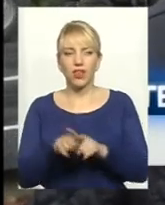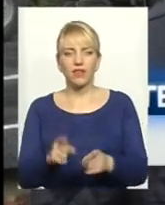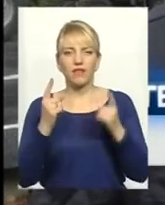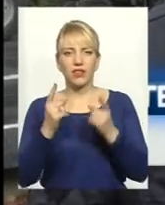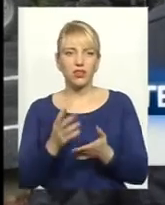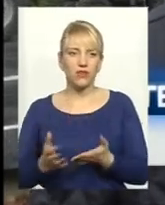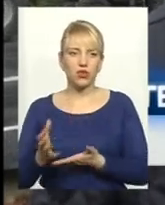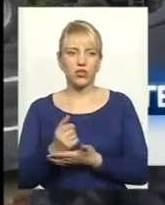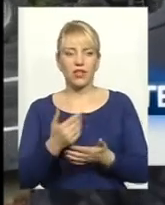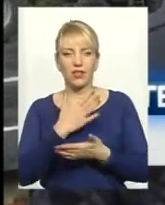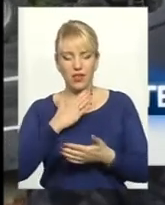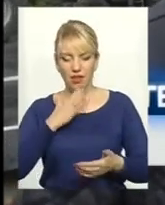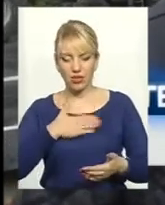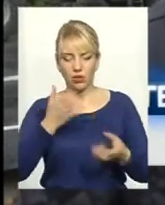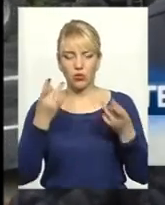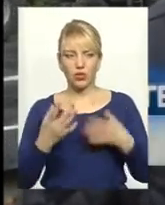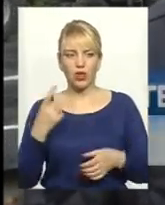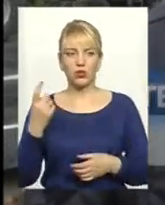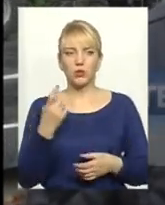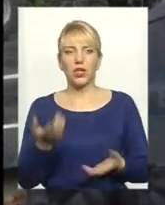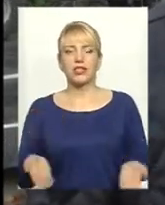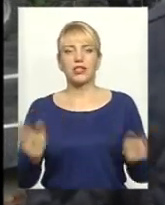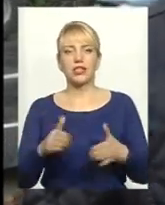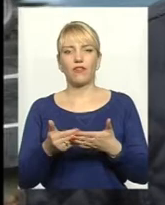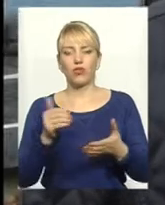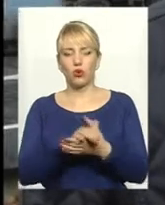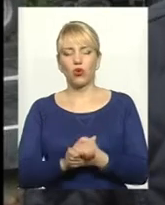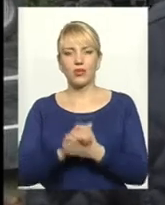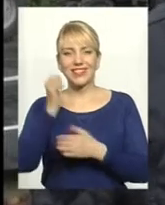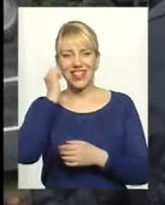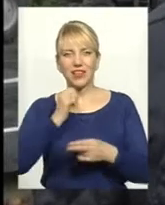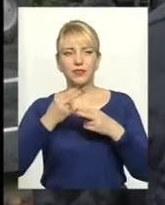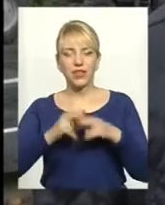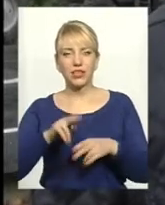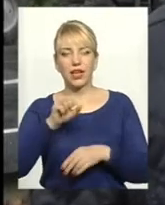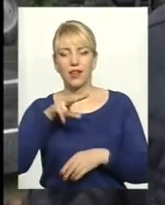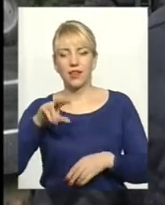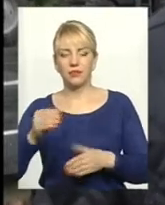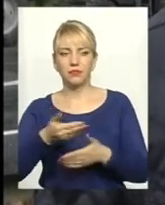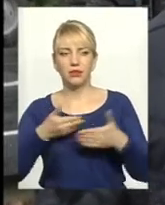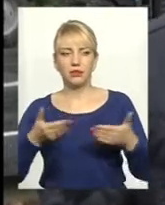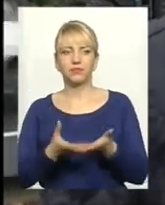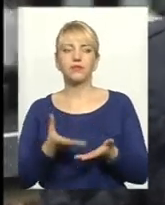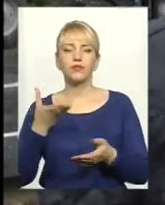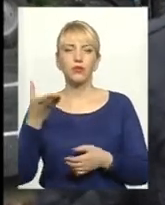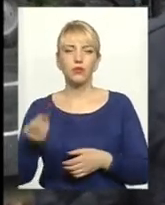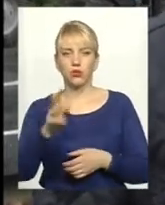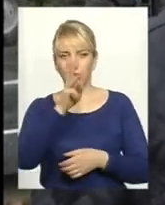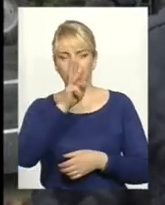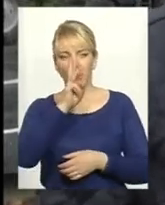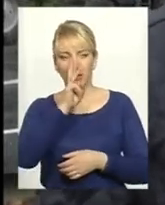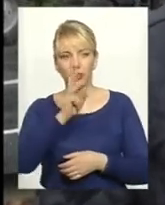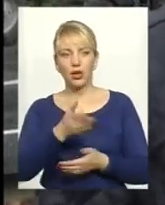Наше просте господарство залишилося ще від колгоспу. Стара техніка, але ми плотимо зарплату,